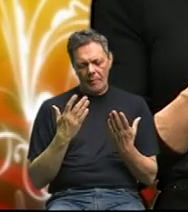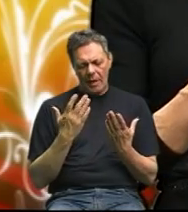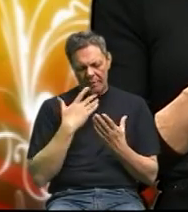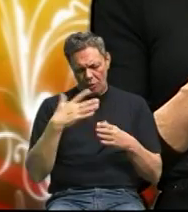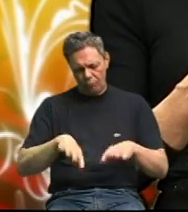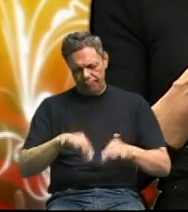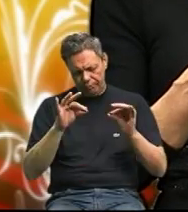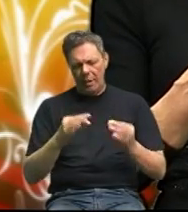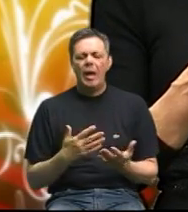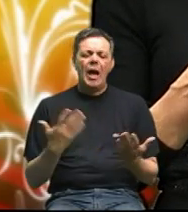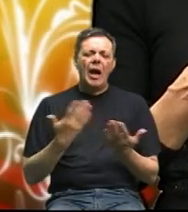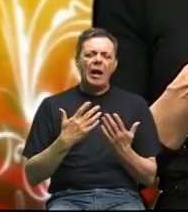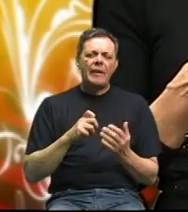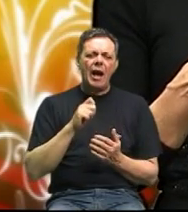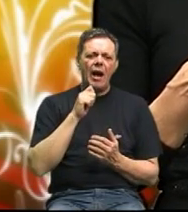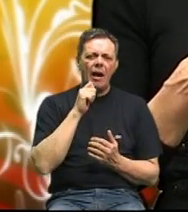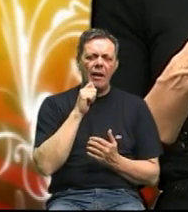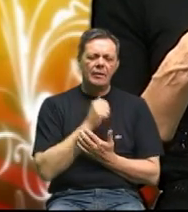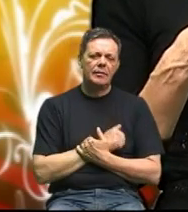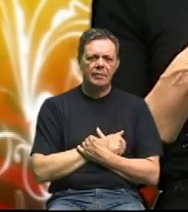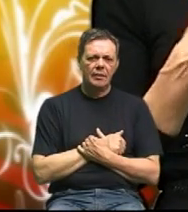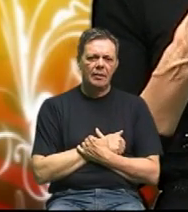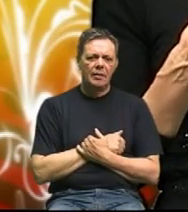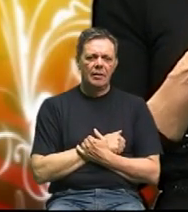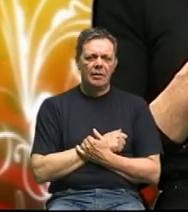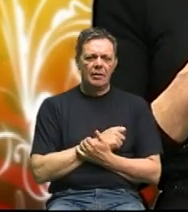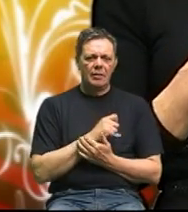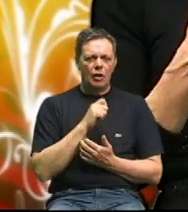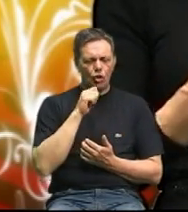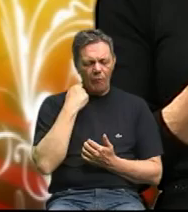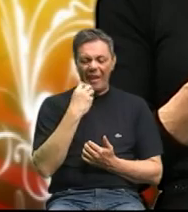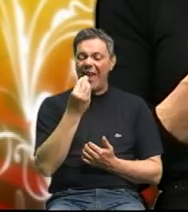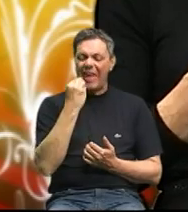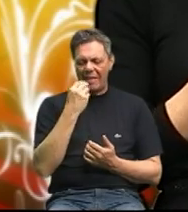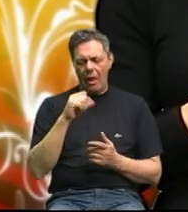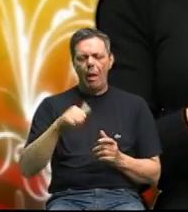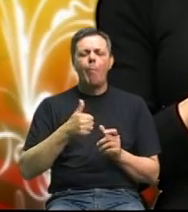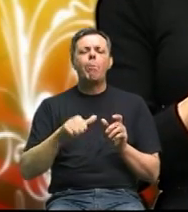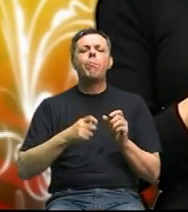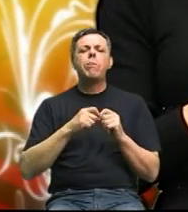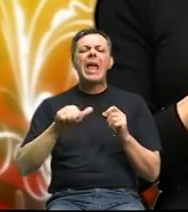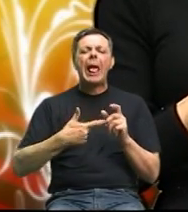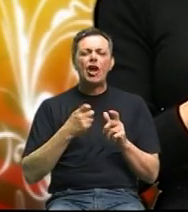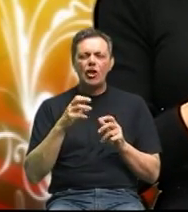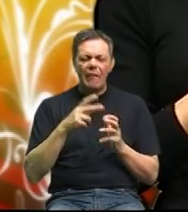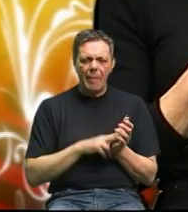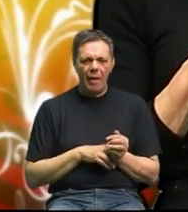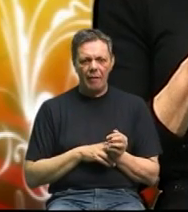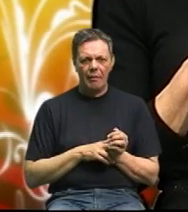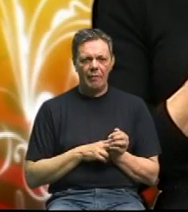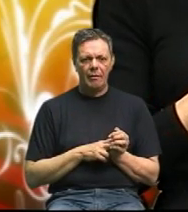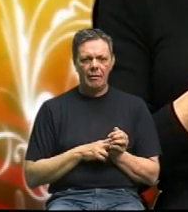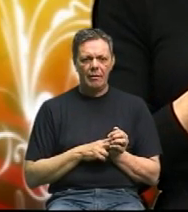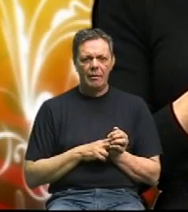čovjek je je bielančevinskú hranu što živi